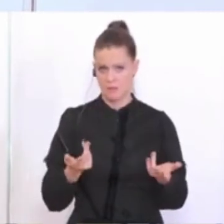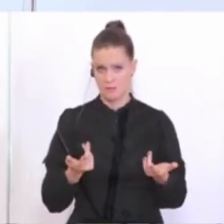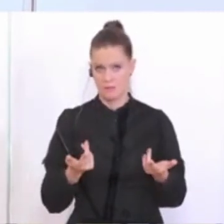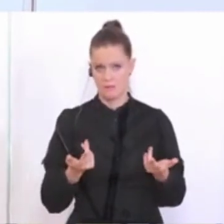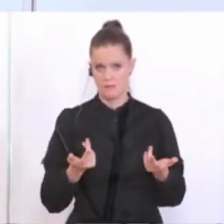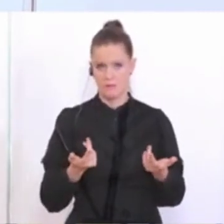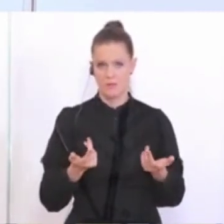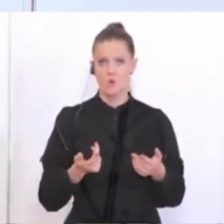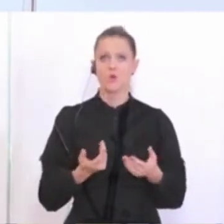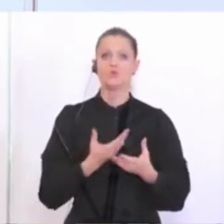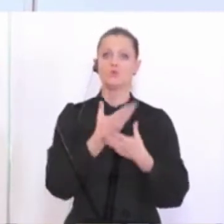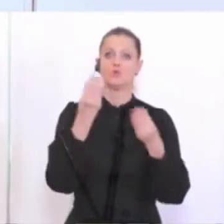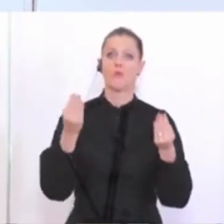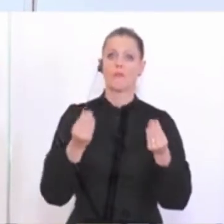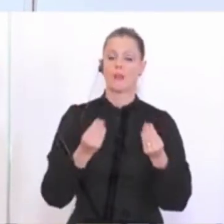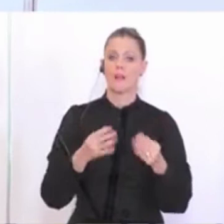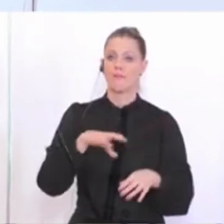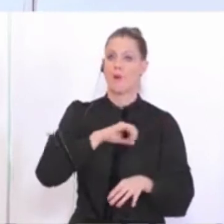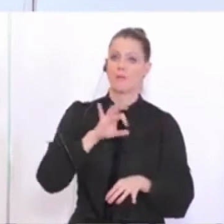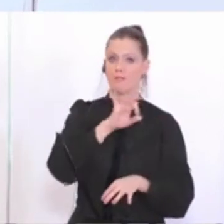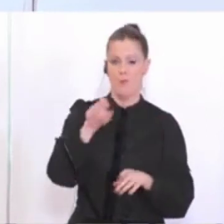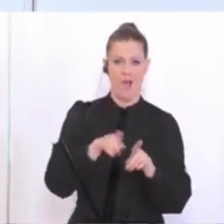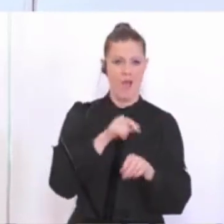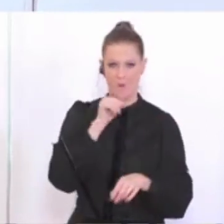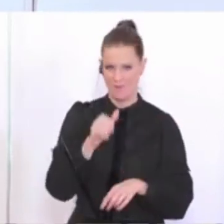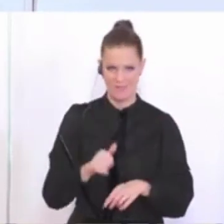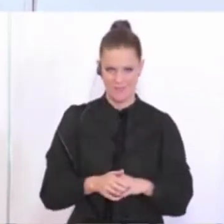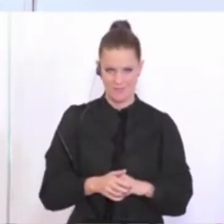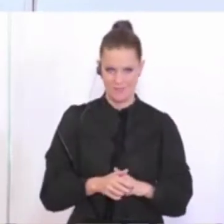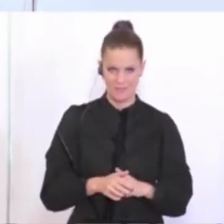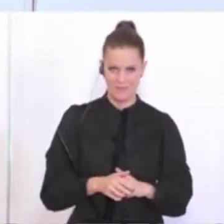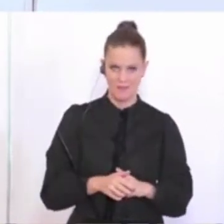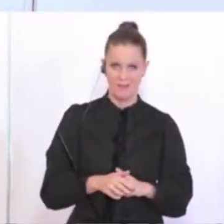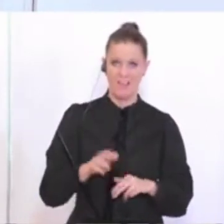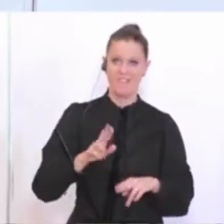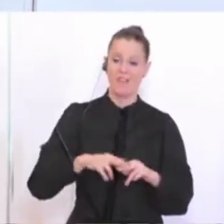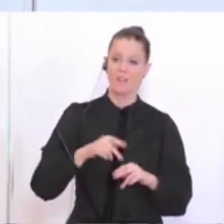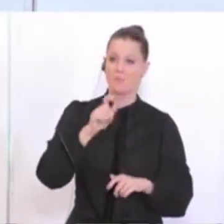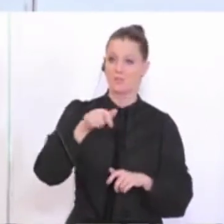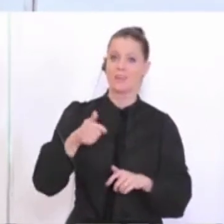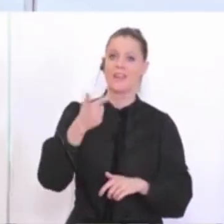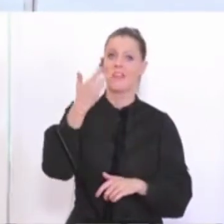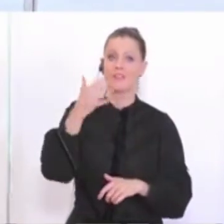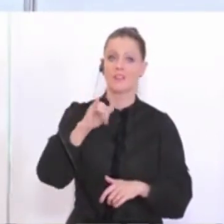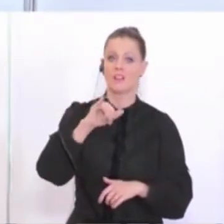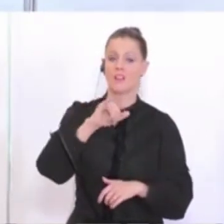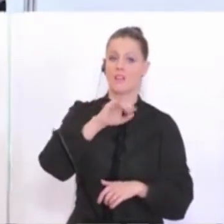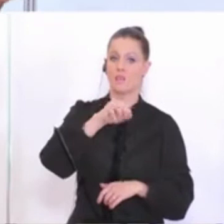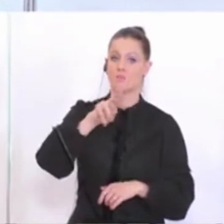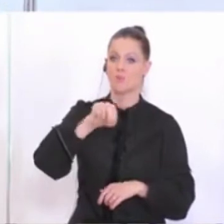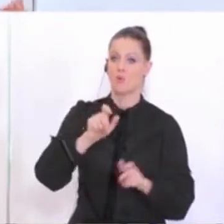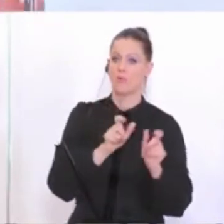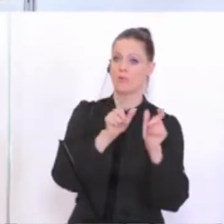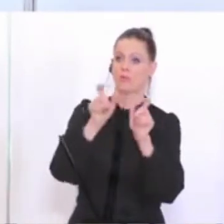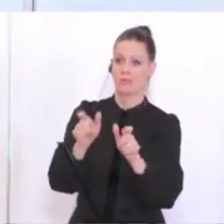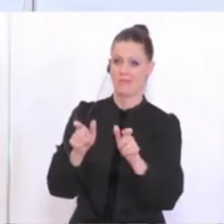auch, weil zu viel Privilegien vielleicht auch nicht gut. Was überhaupt ist mit jenen, die dann einmal einen Immunitätsnachweis hätten? Das führt ja zu